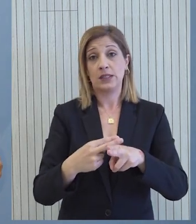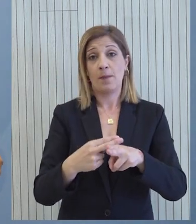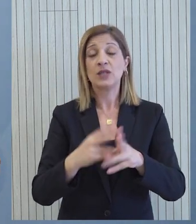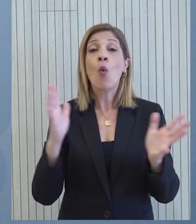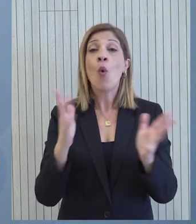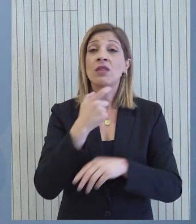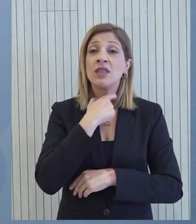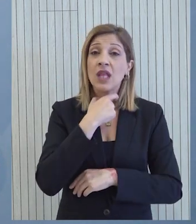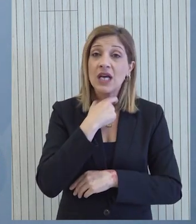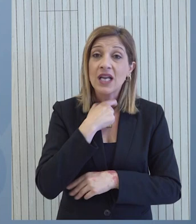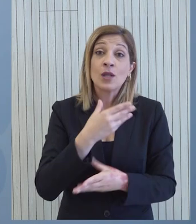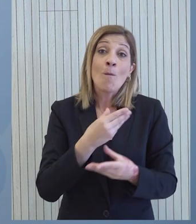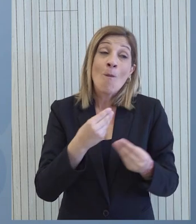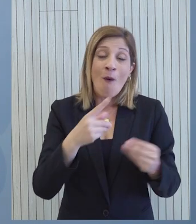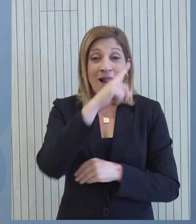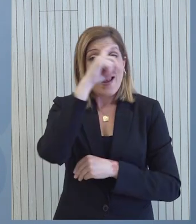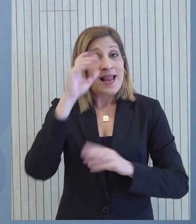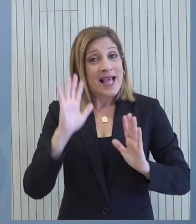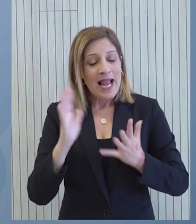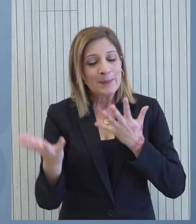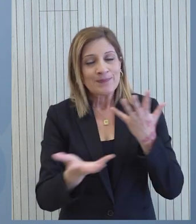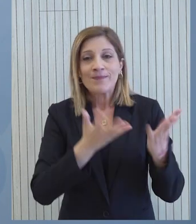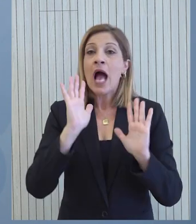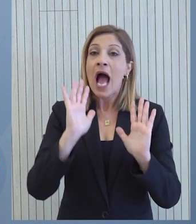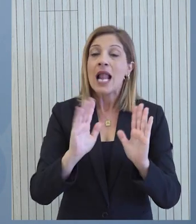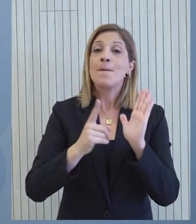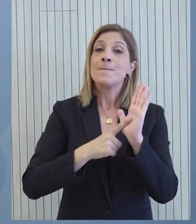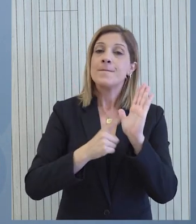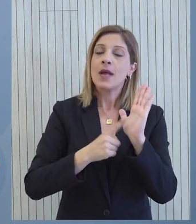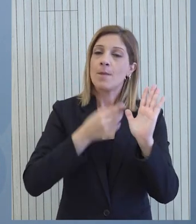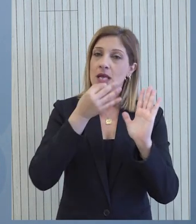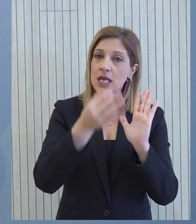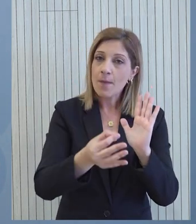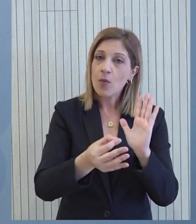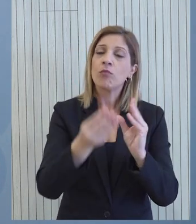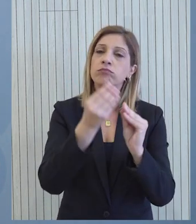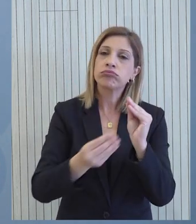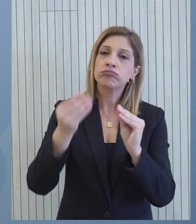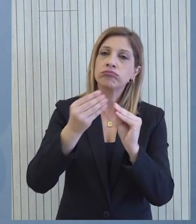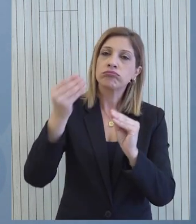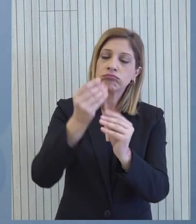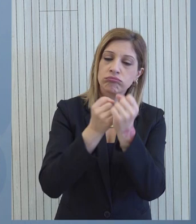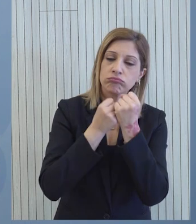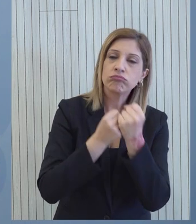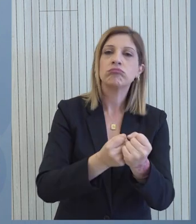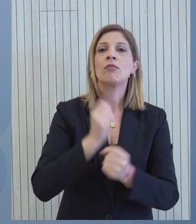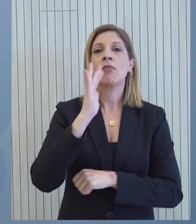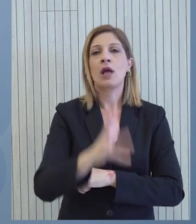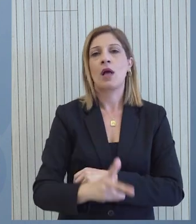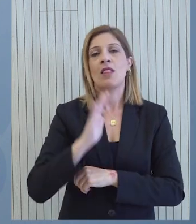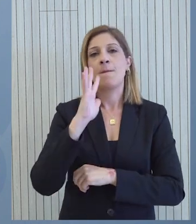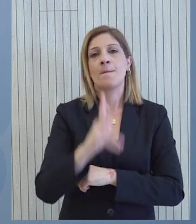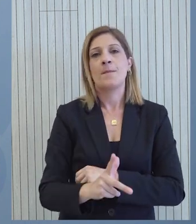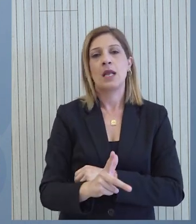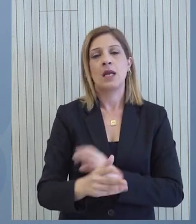οι παραμέτρες είναι μια πολύπλοκη διαδικασία αλλά αυτό το οποίο θα πρέπει να σημειώσουμε είναι ότι εντείνονται και επισπεύδονται καθημερινά αυτές οι